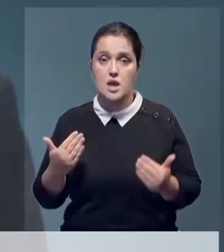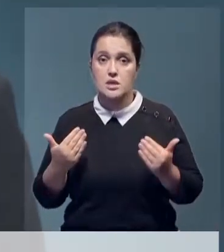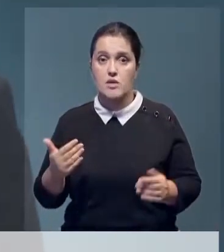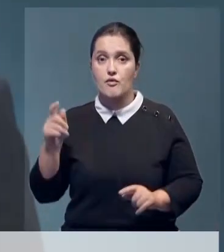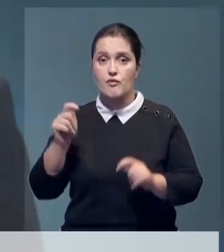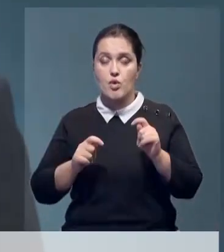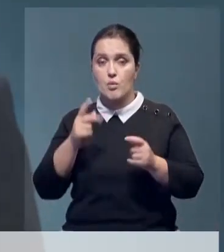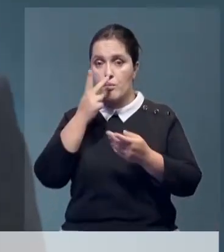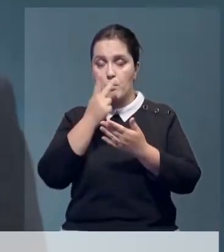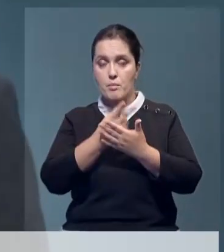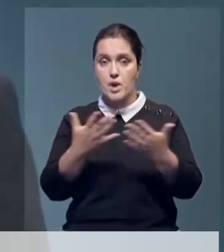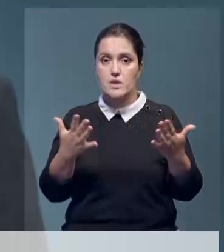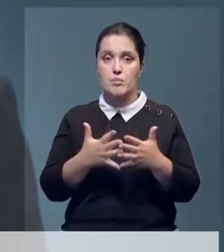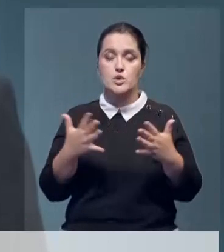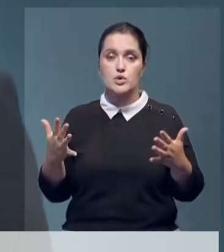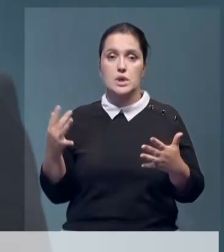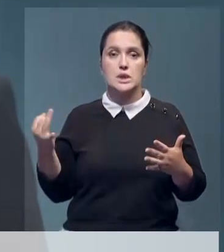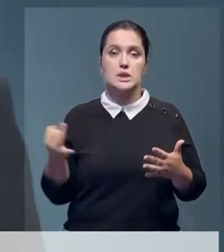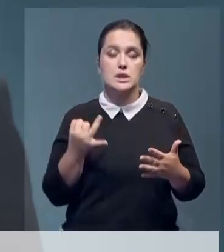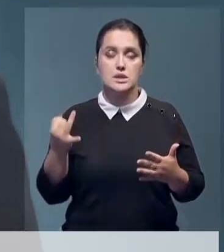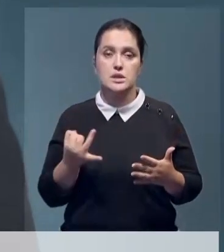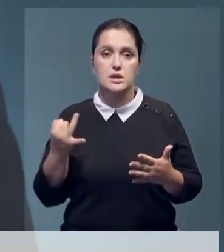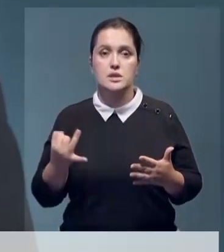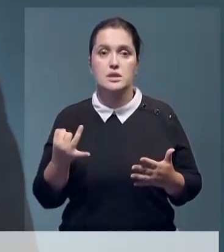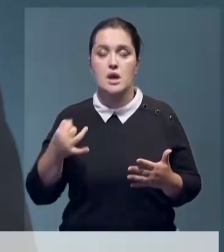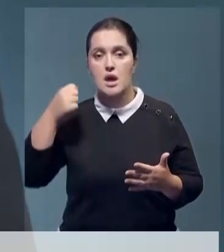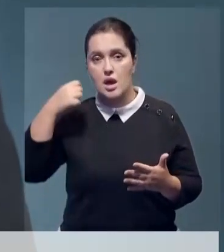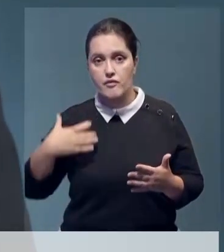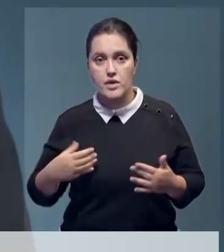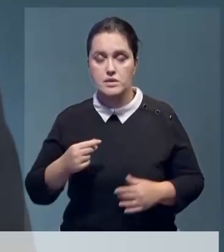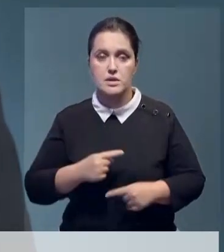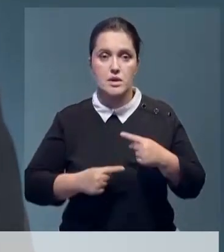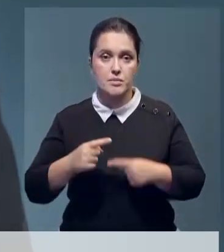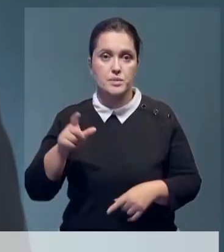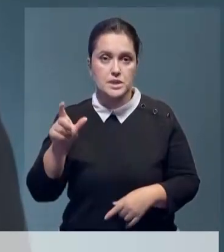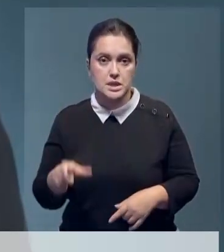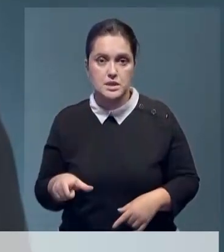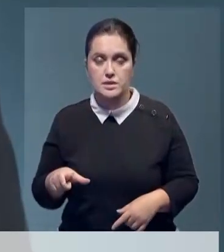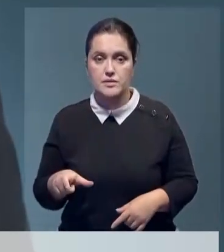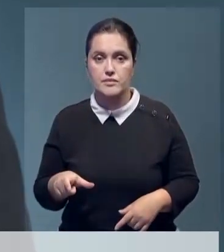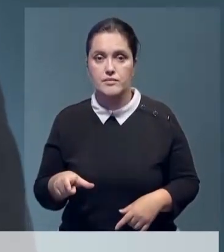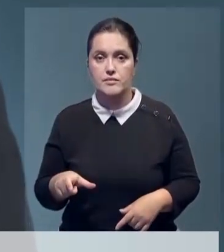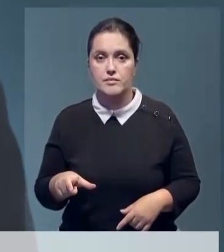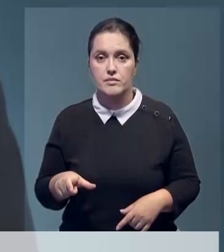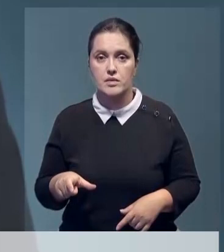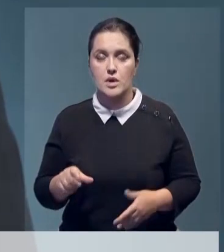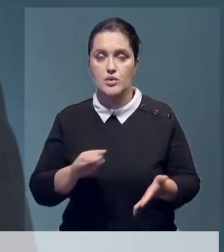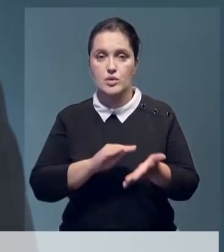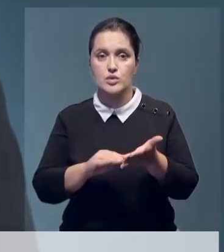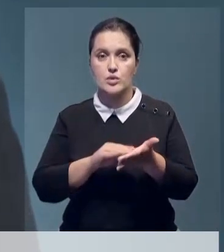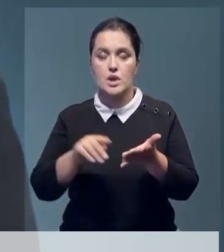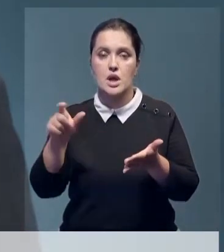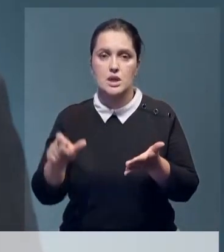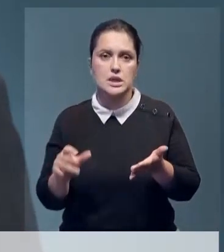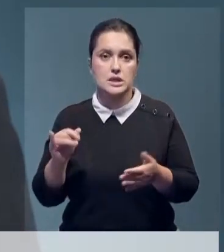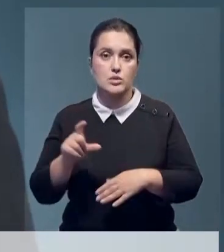показывает очень большой интерес, прежде всего, афганских бизнесменов, но и не только. Здесь находятся журналисты, насколько я